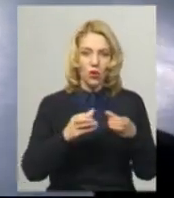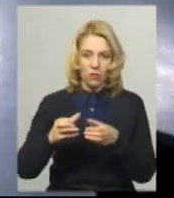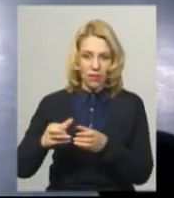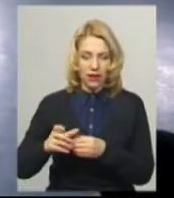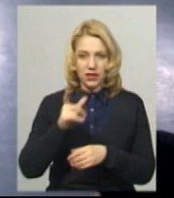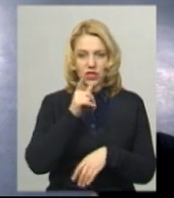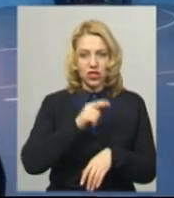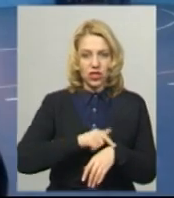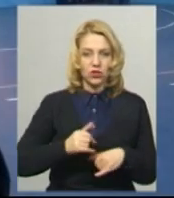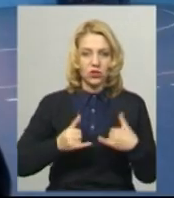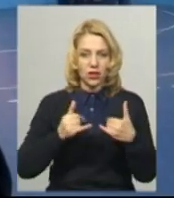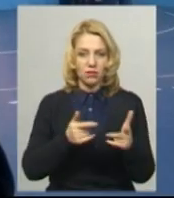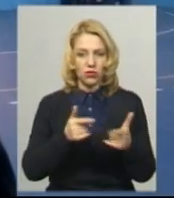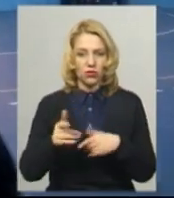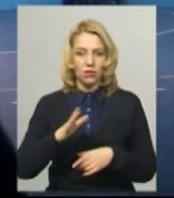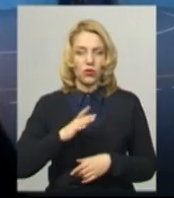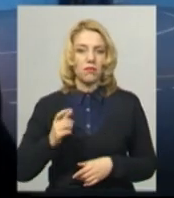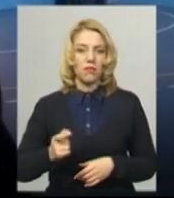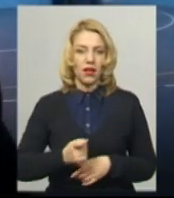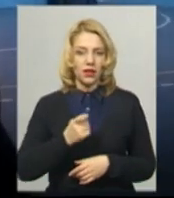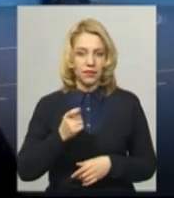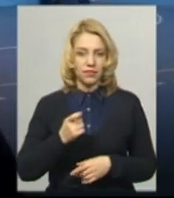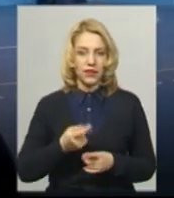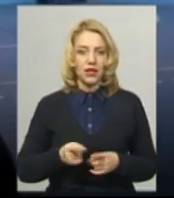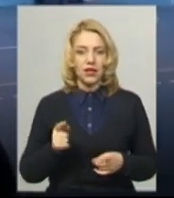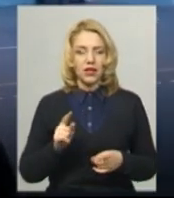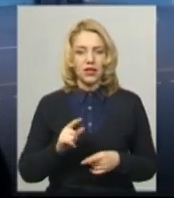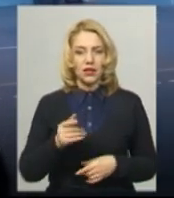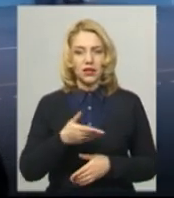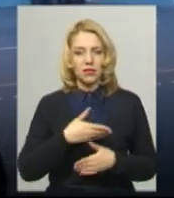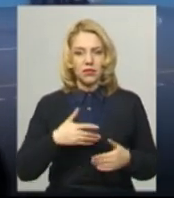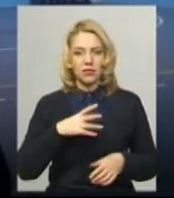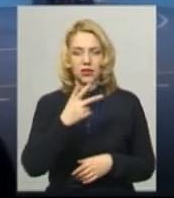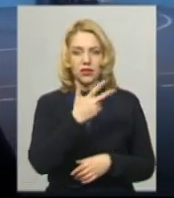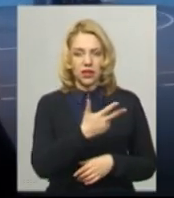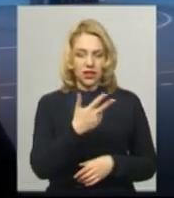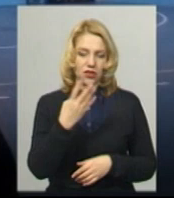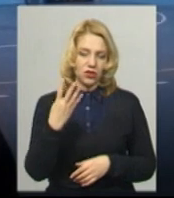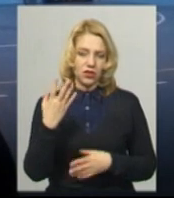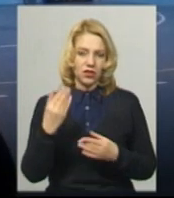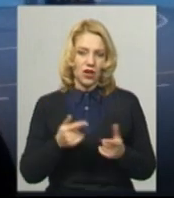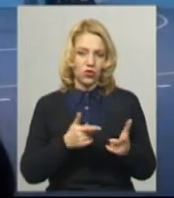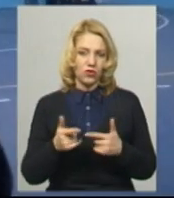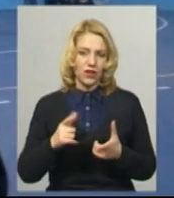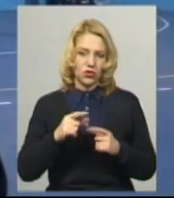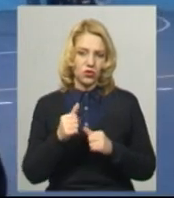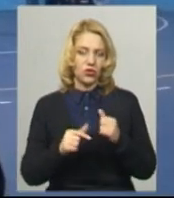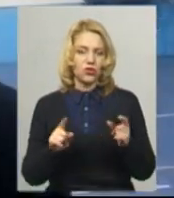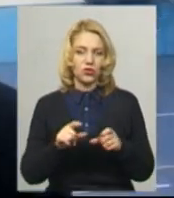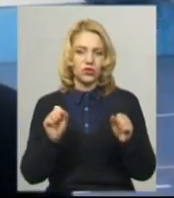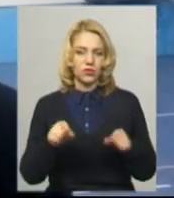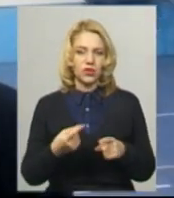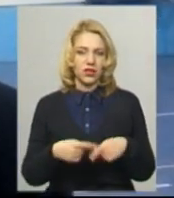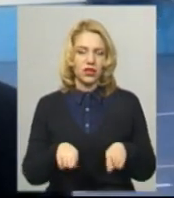підготовку мали обмаль. З чистого листа ми буквально 3-4 дня готувалися до турніру, що змогли – те